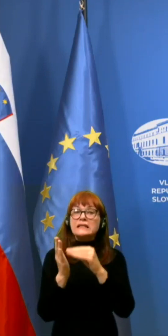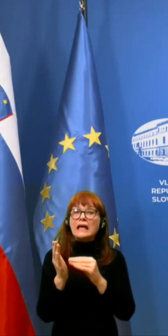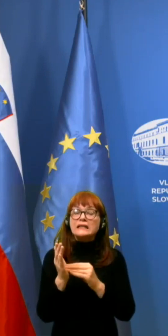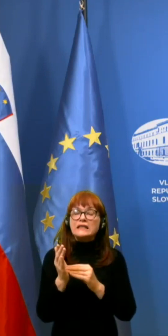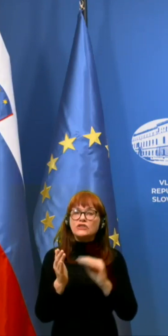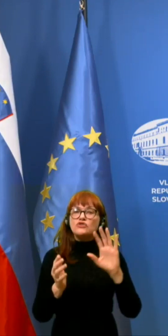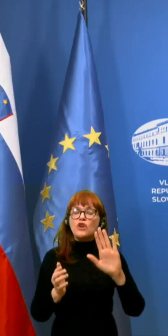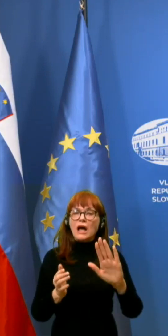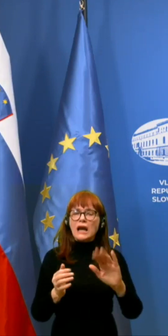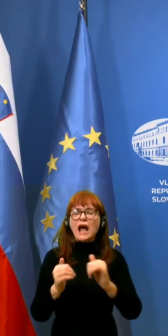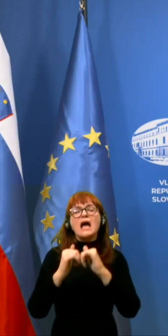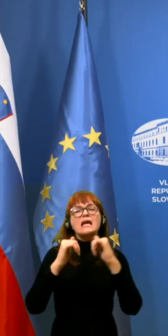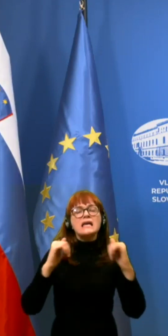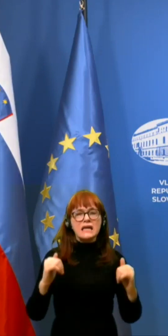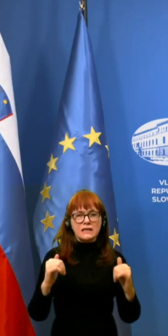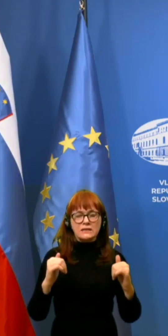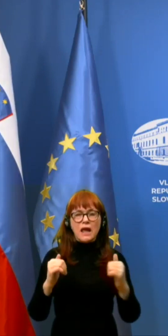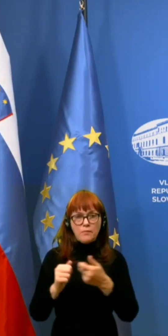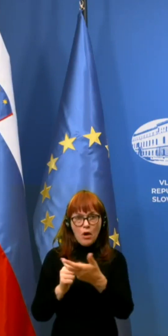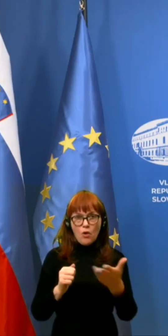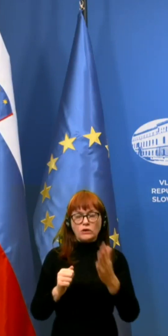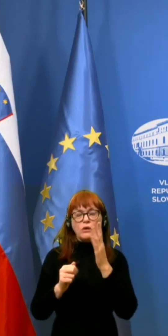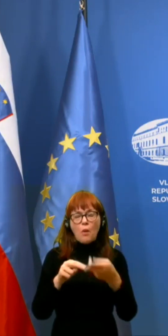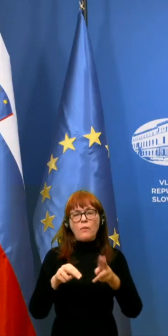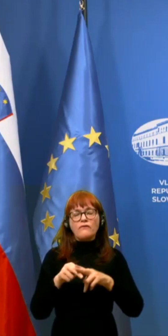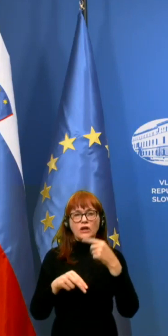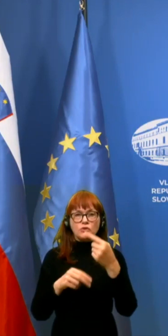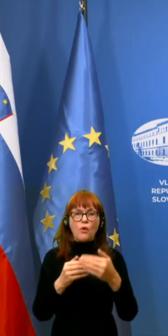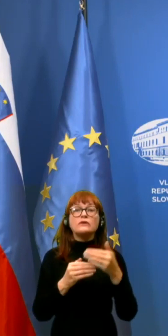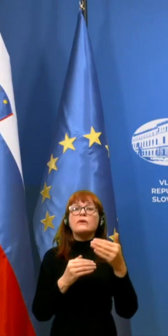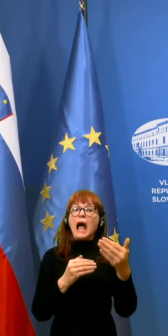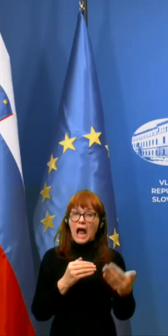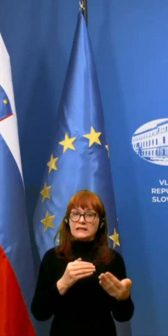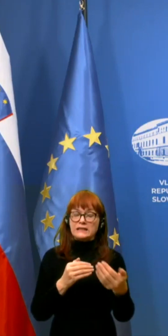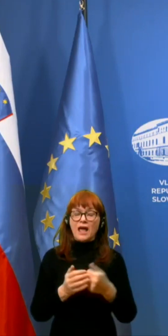z izjemami, o katerih bom več povedal kasneje.